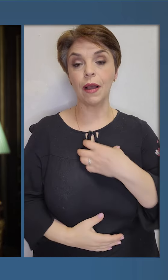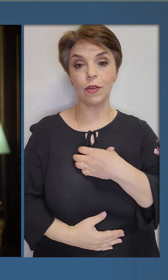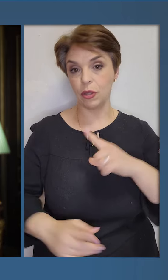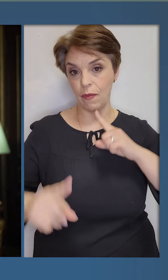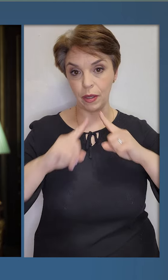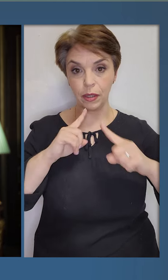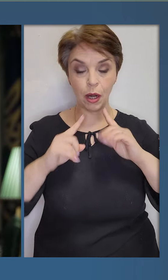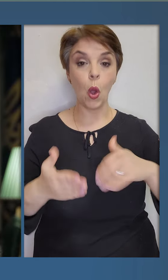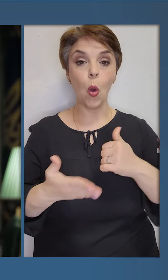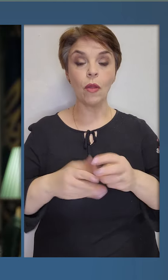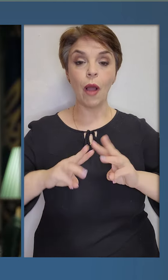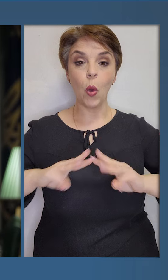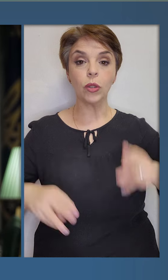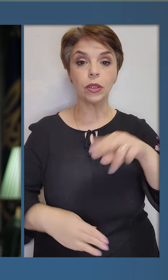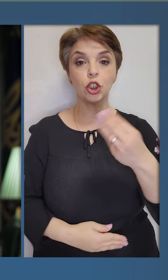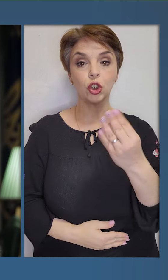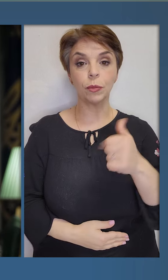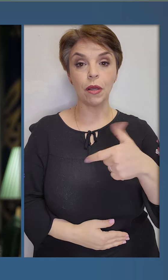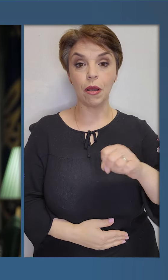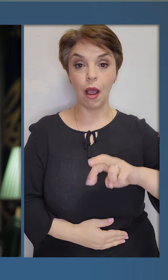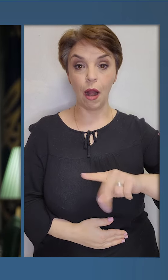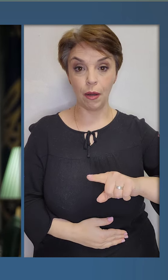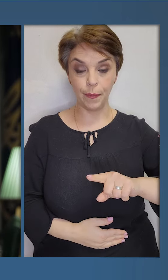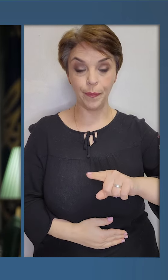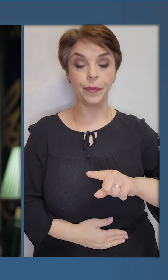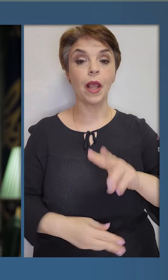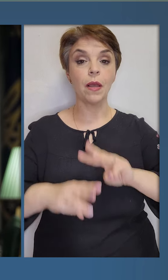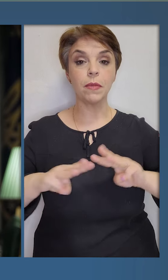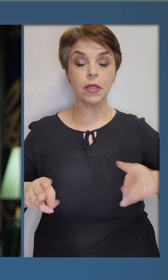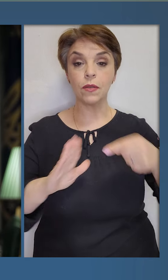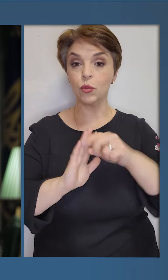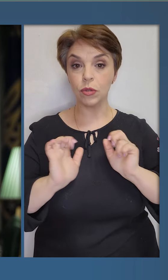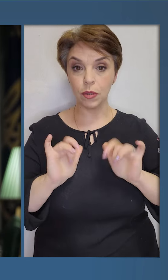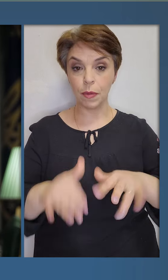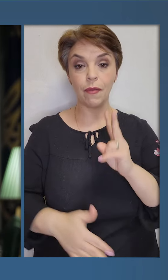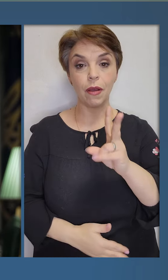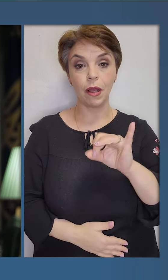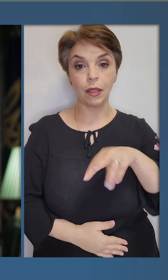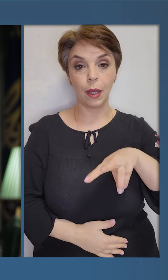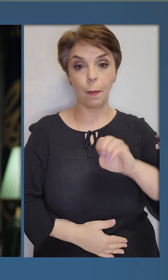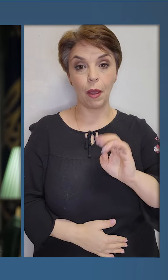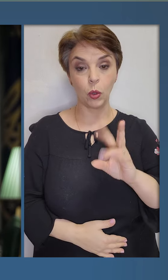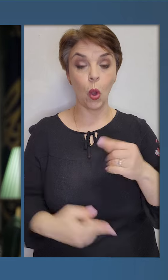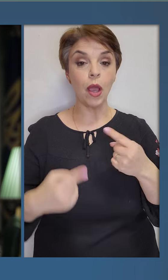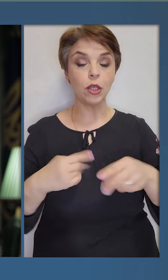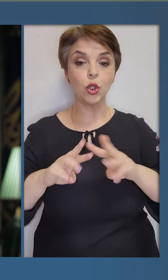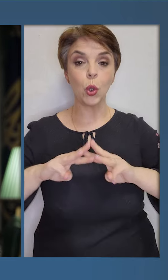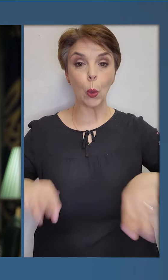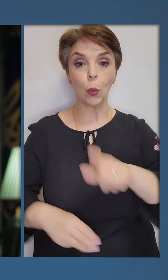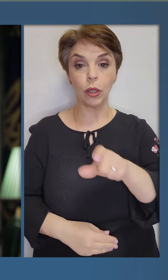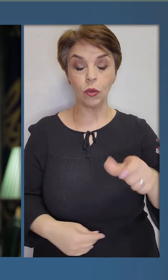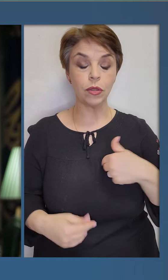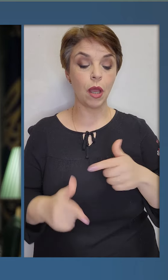кілька важливих нарад. Глава уряду Денис Шмигаль, міністр внутрішніх справ Клименко, інші